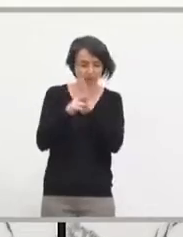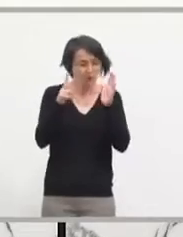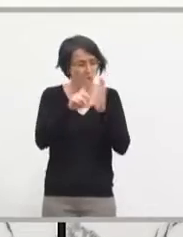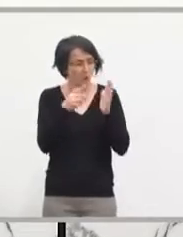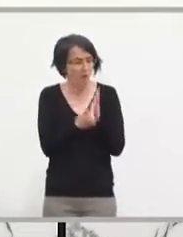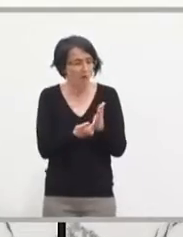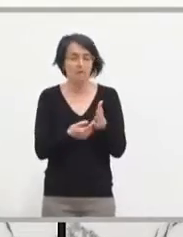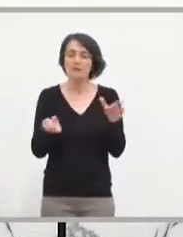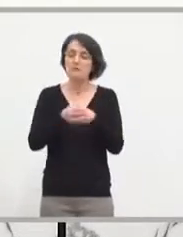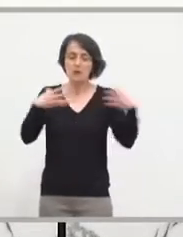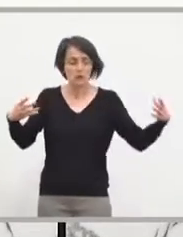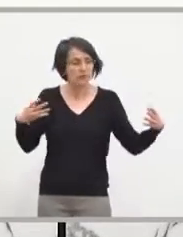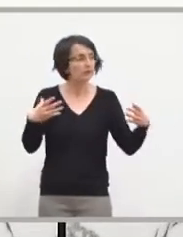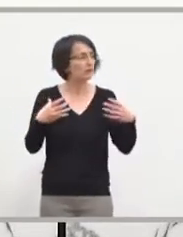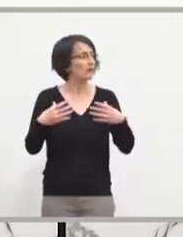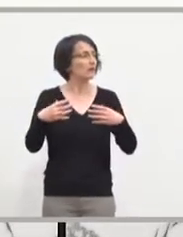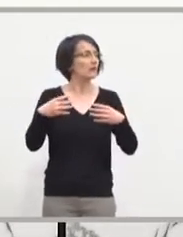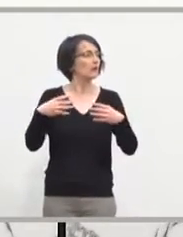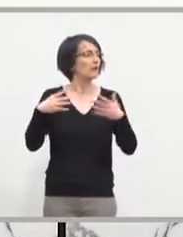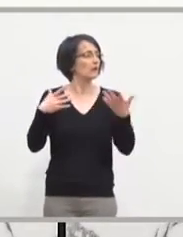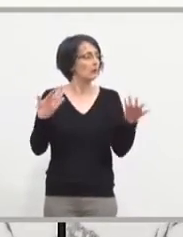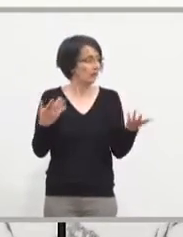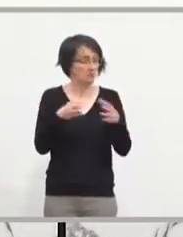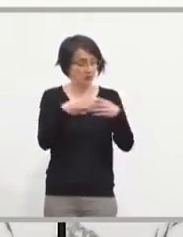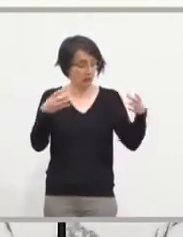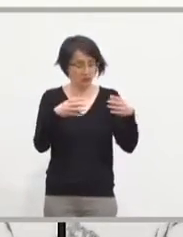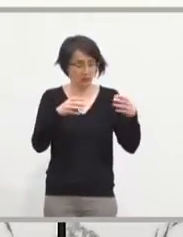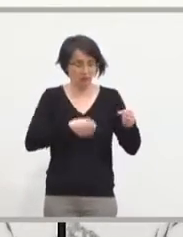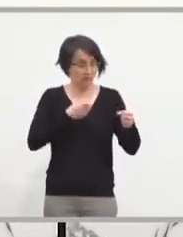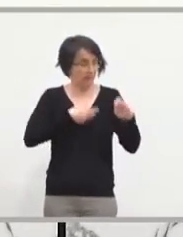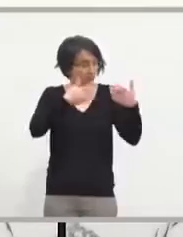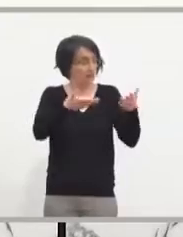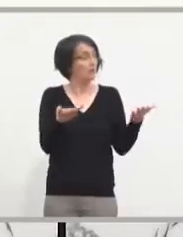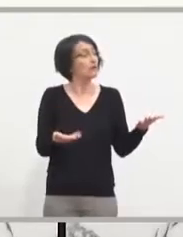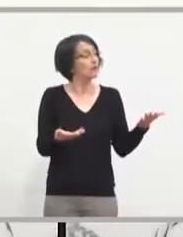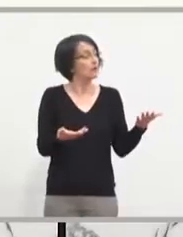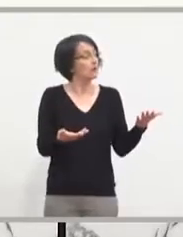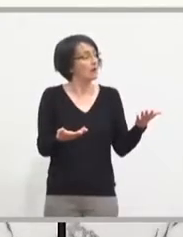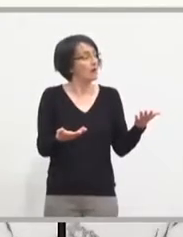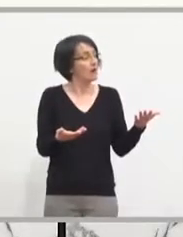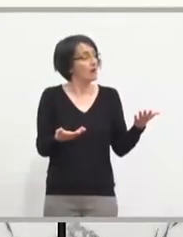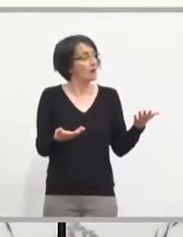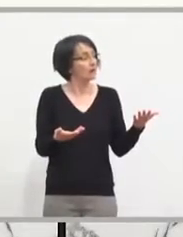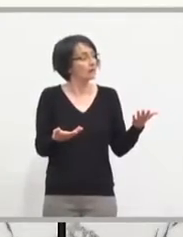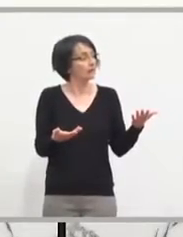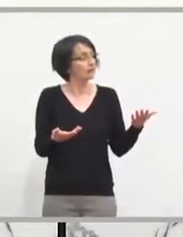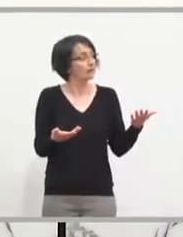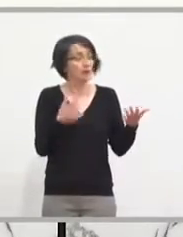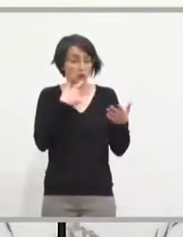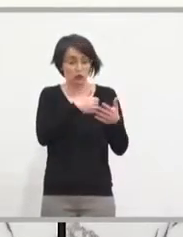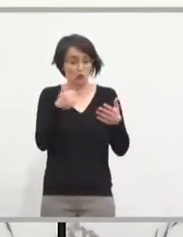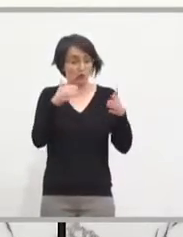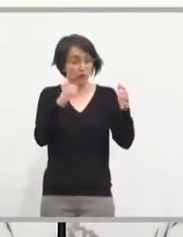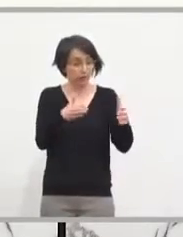majorité s'est exprimée, d'ailleurs, majorité qui a été suivie de façon... par d'autres groupes politiques que la majorité au